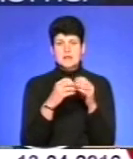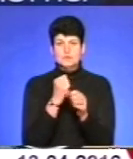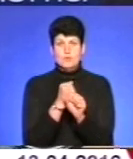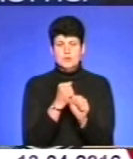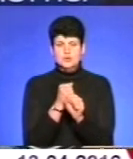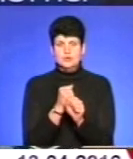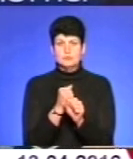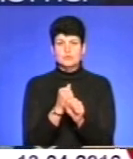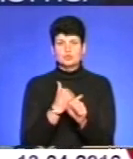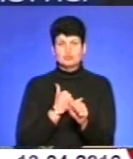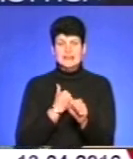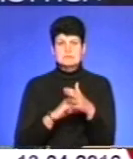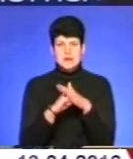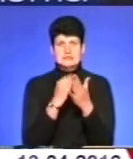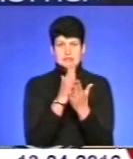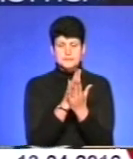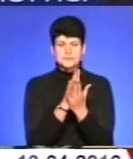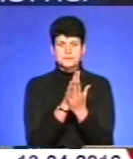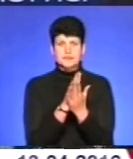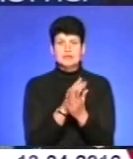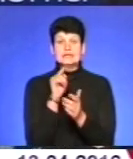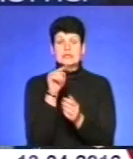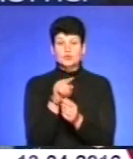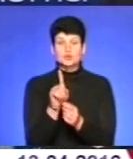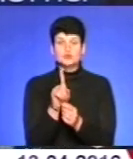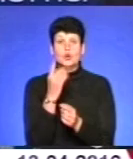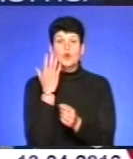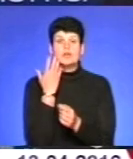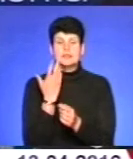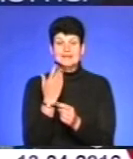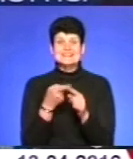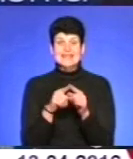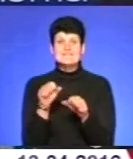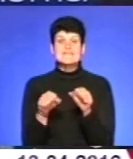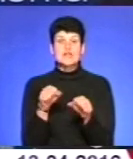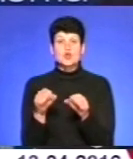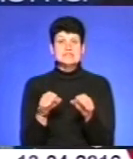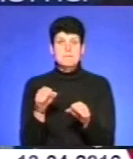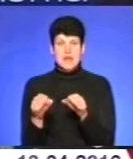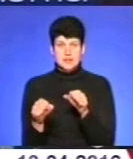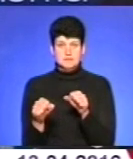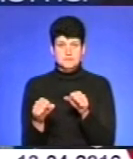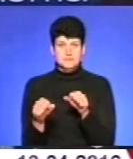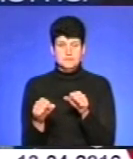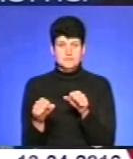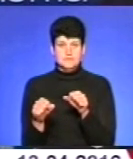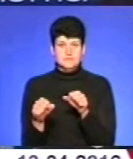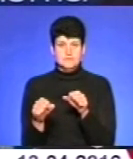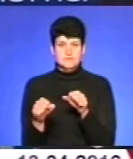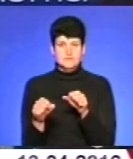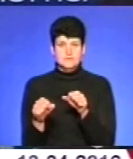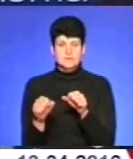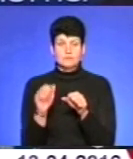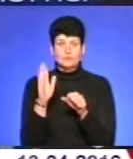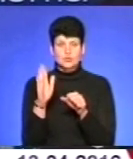базу даних, для того, щоб коли цей велосипед, він стане